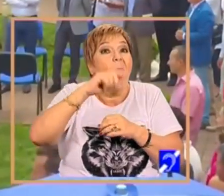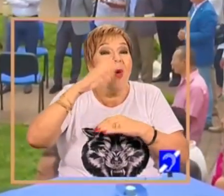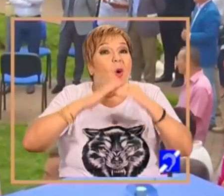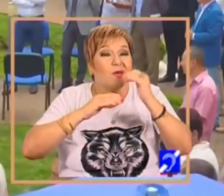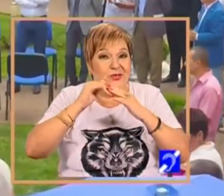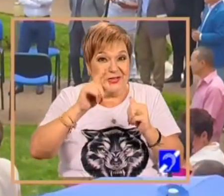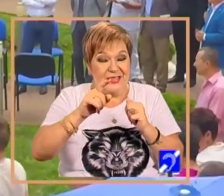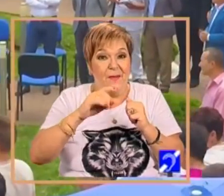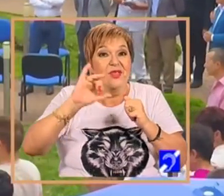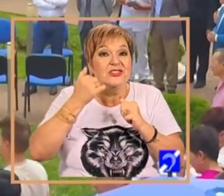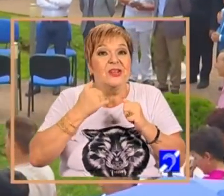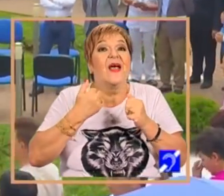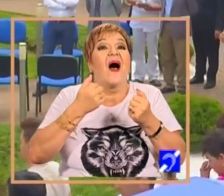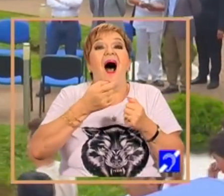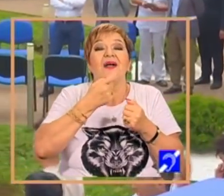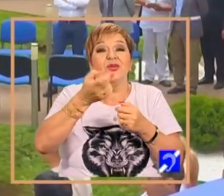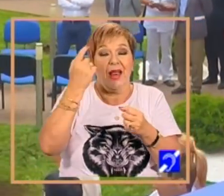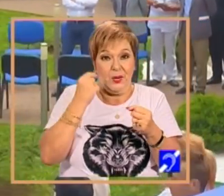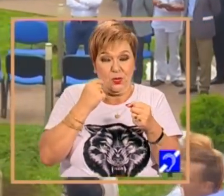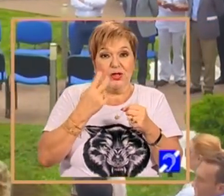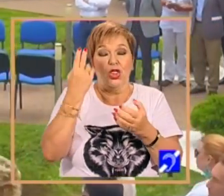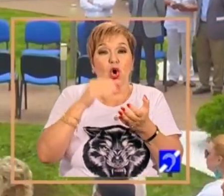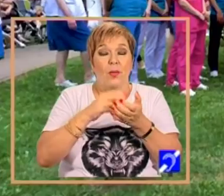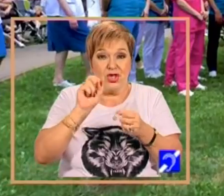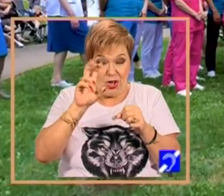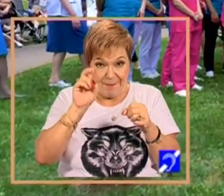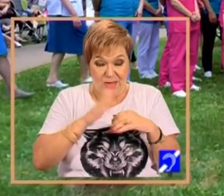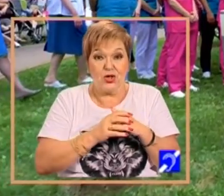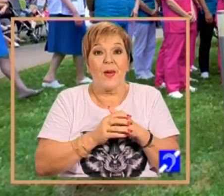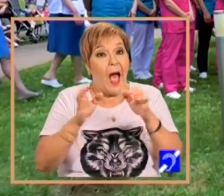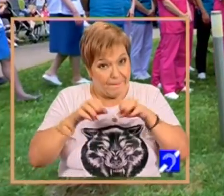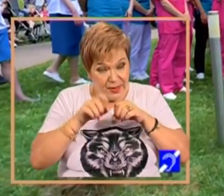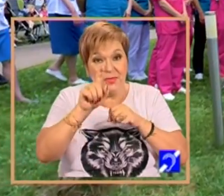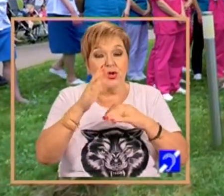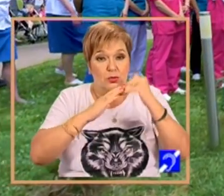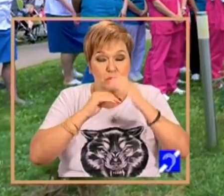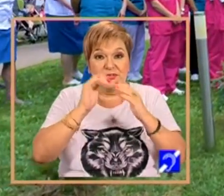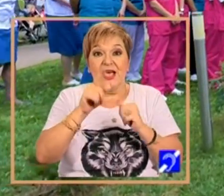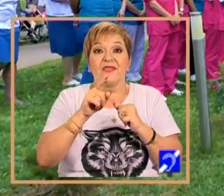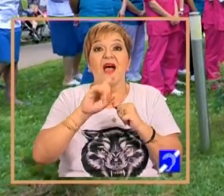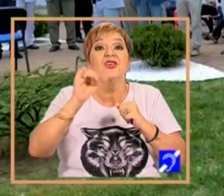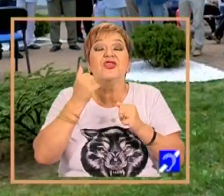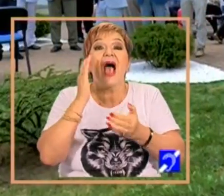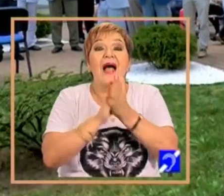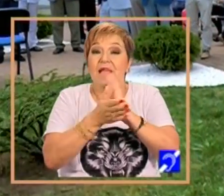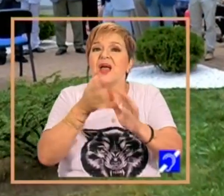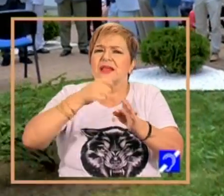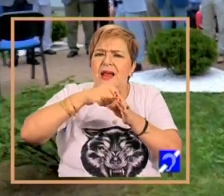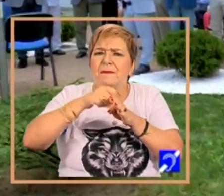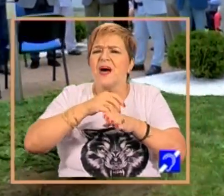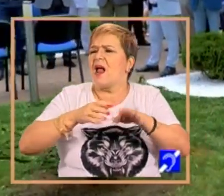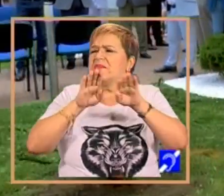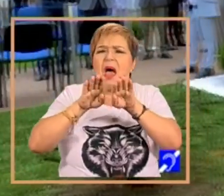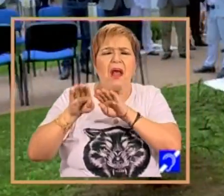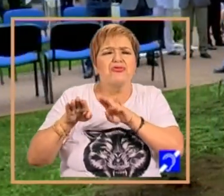astfel încât la această dată, anul trecut, în 2017, și am încheiat lucrările de reabilitare, amenajare,